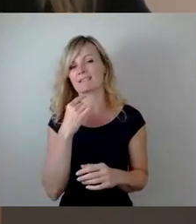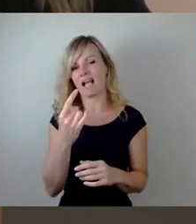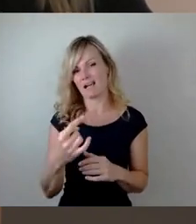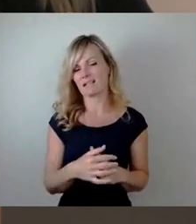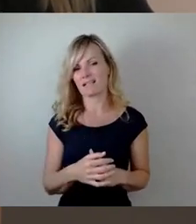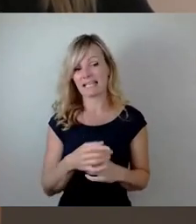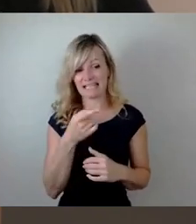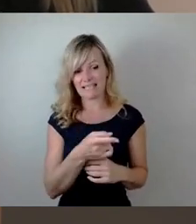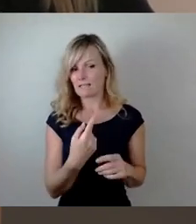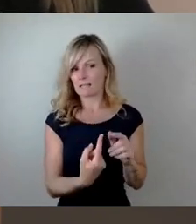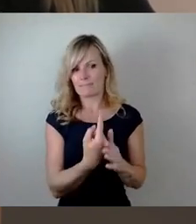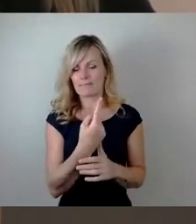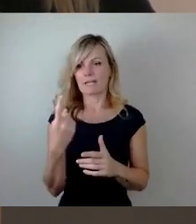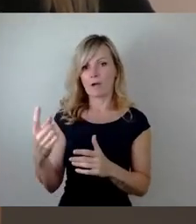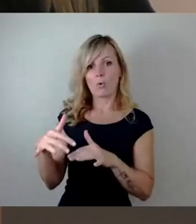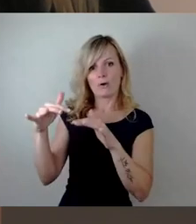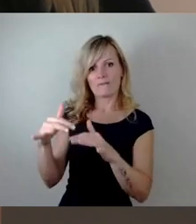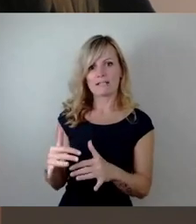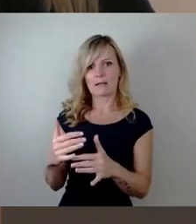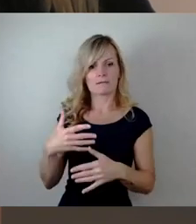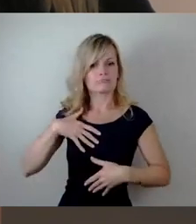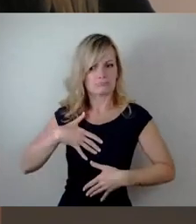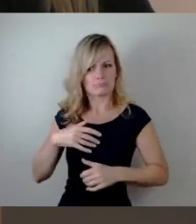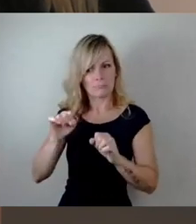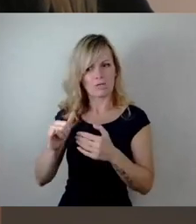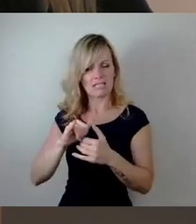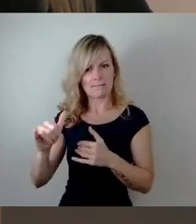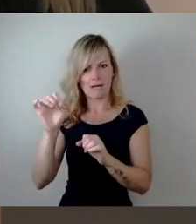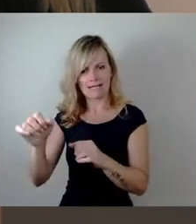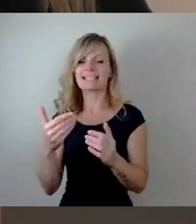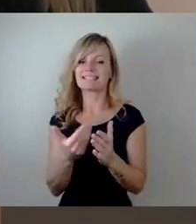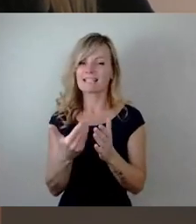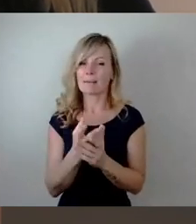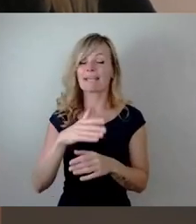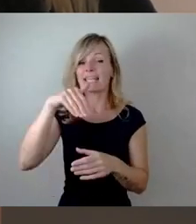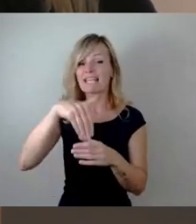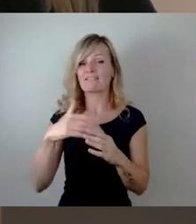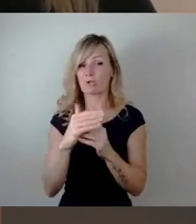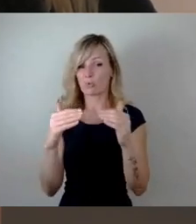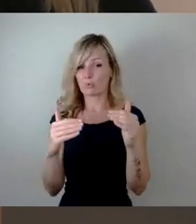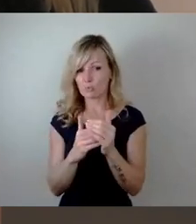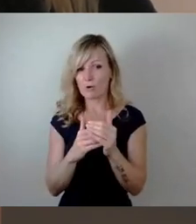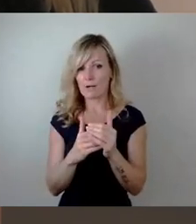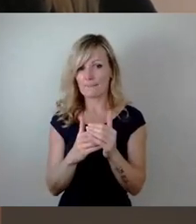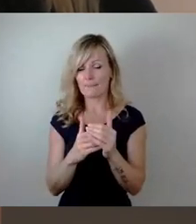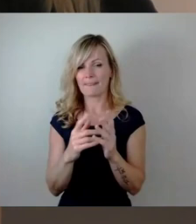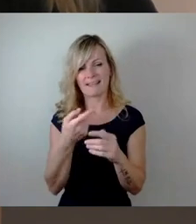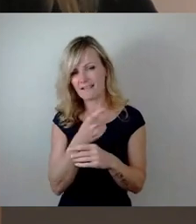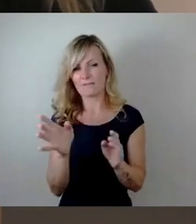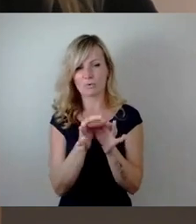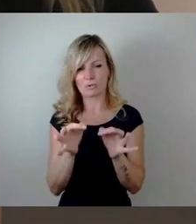alle Fragen der Funktionsfähigkeit und des Zustandes der öffentlichen Infrastruktur von Brücken und Straßen bis hin zu